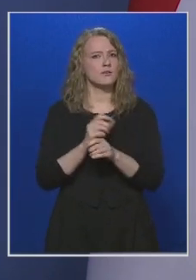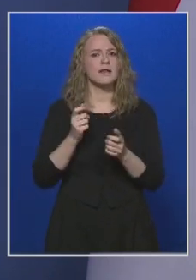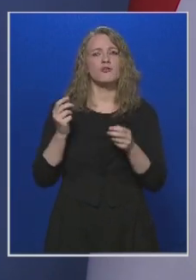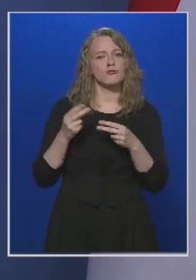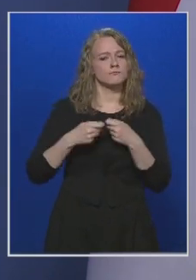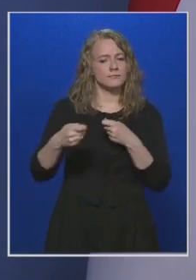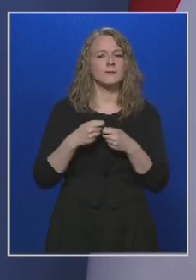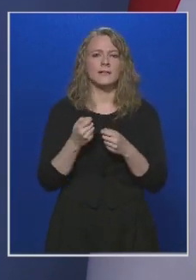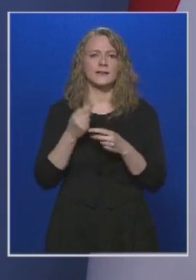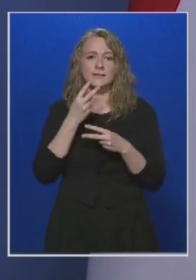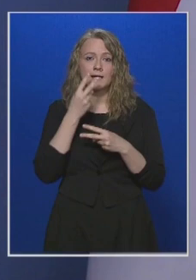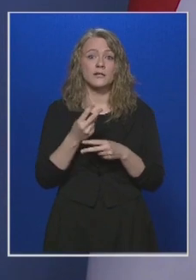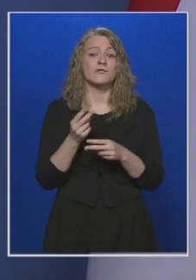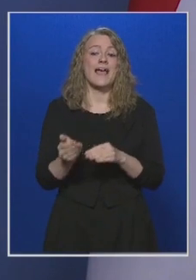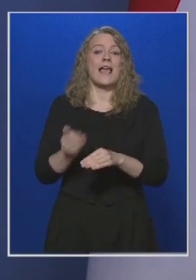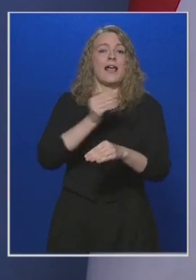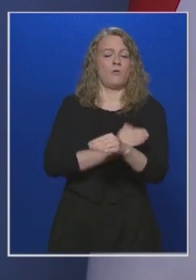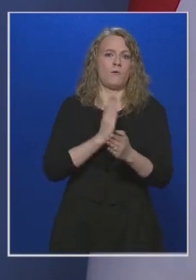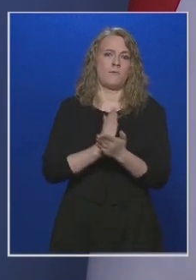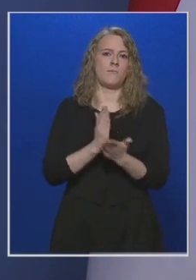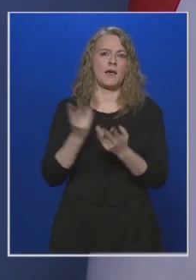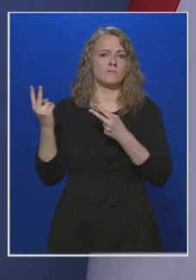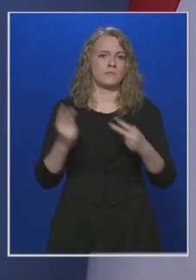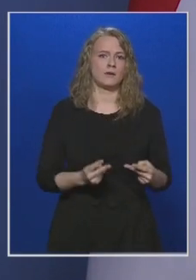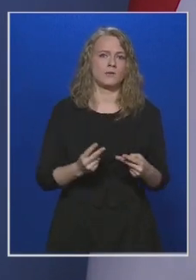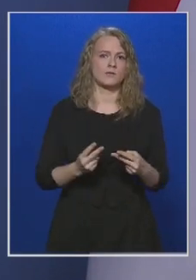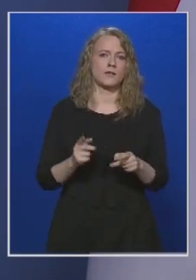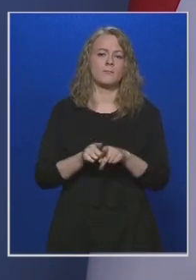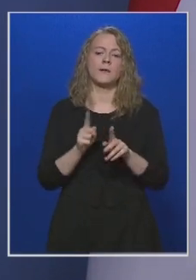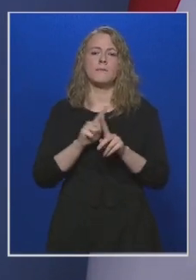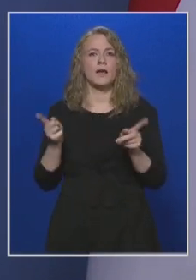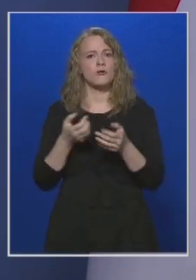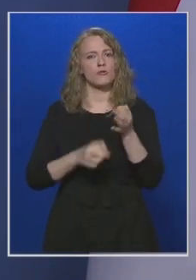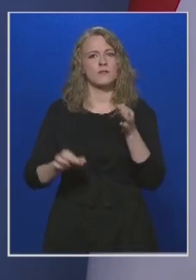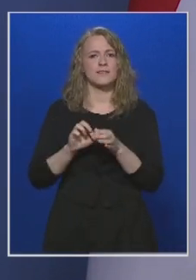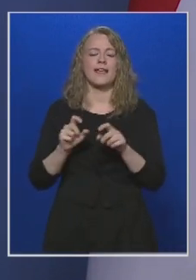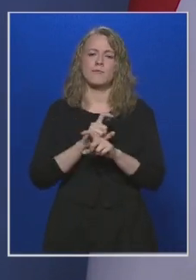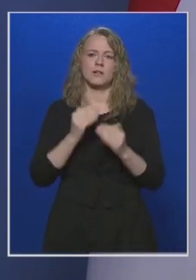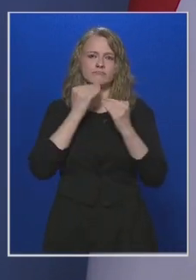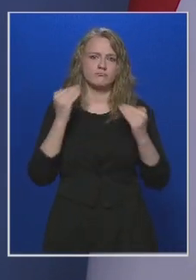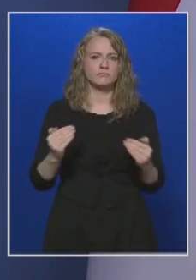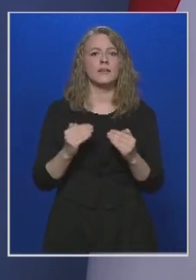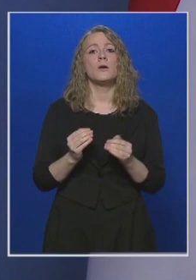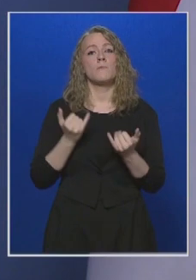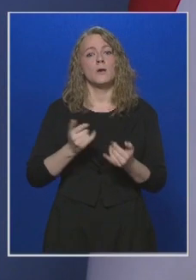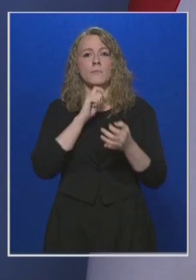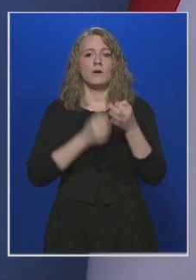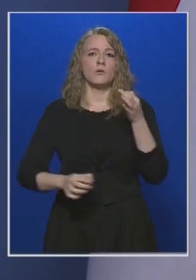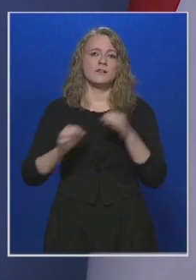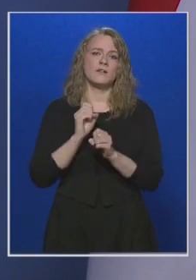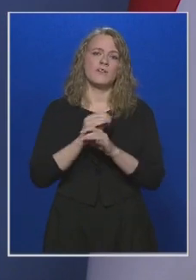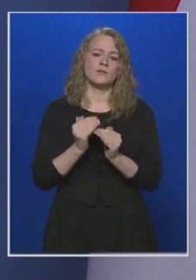lényegesen előbb hozta meg, mint más országok. Ennek köszönhető, hogy ma Magyarországon a fertőzés mértéke